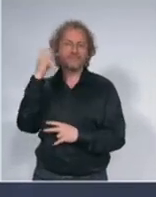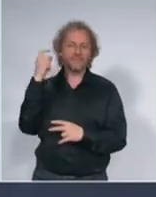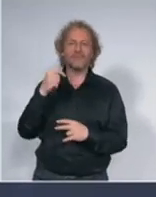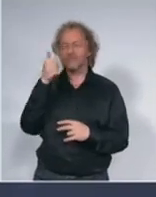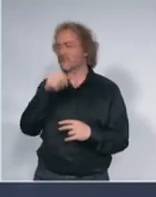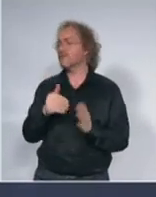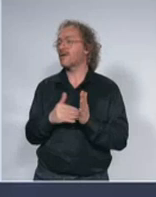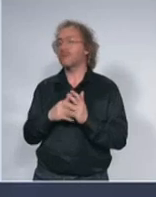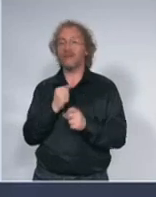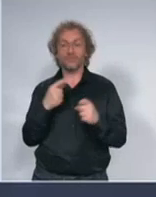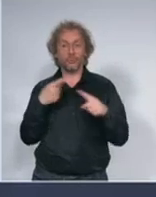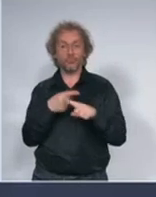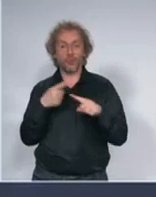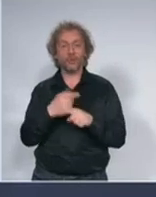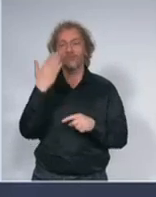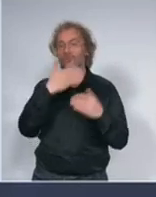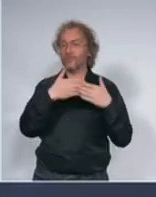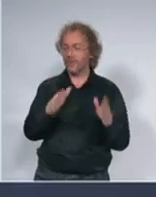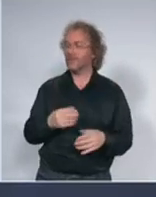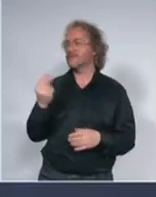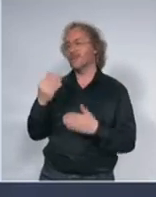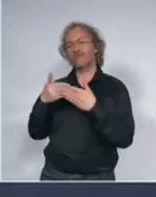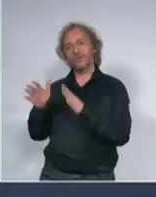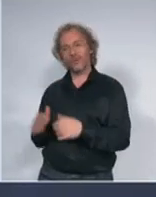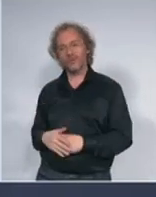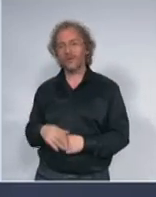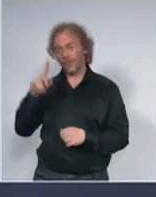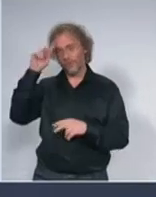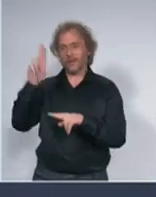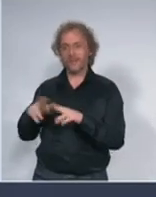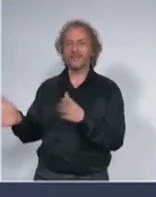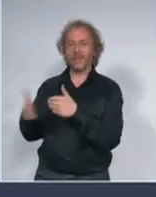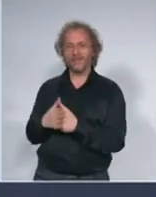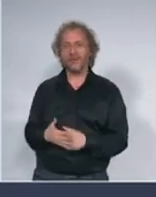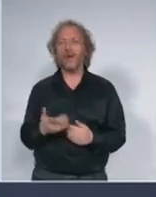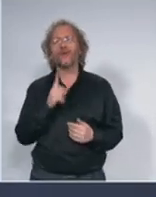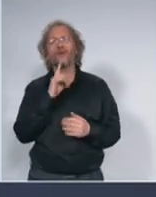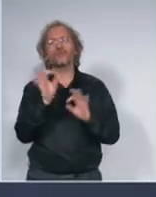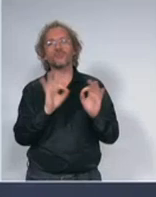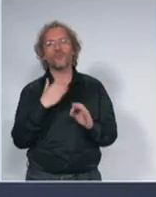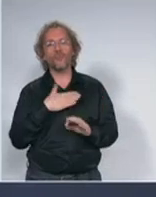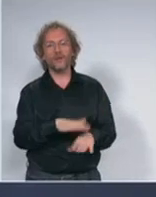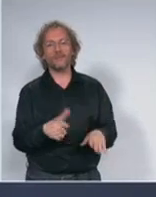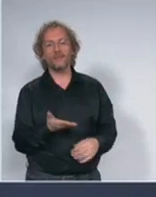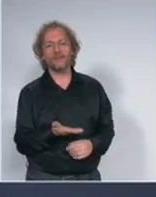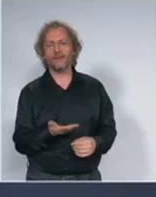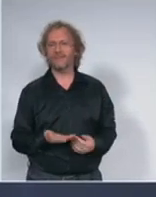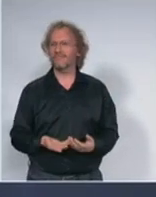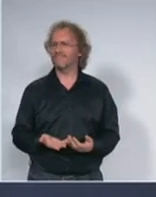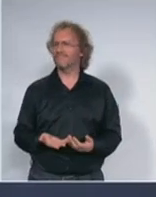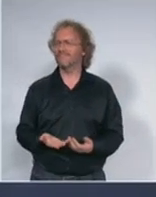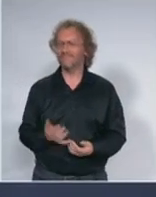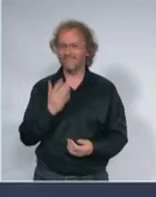škole otvorene što su škole otvorene kada zatvorite škole ko će da mi čuva decu kada uvedete